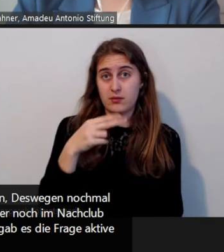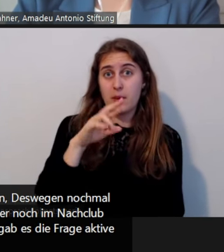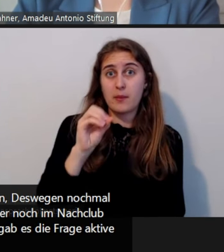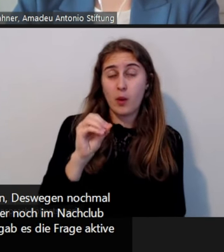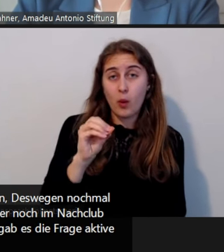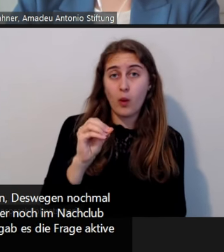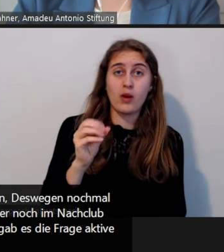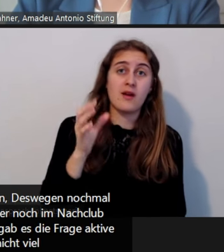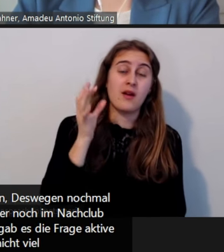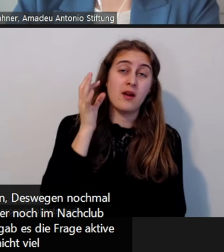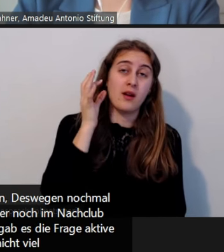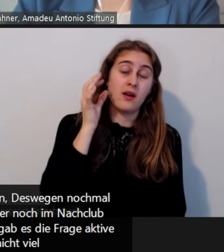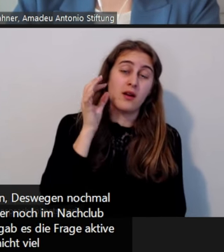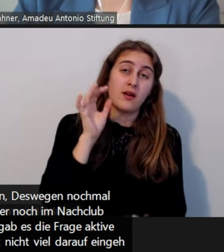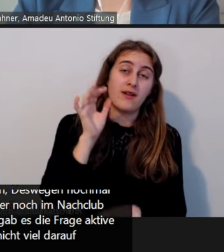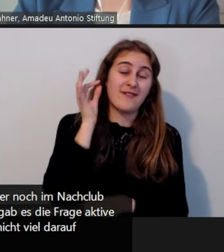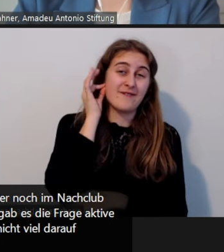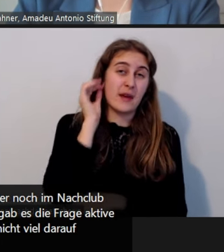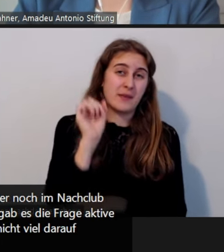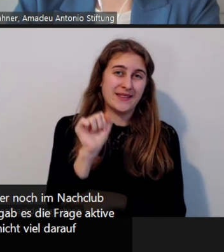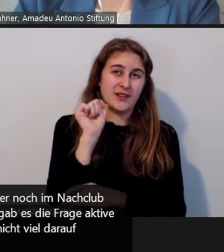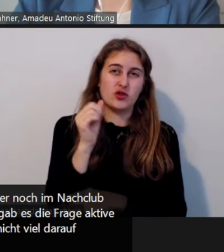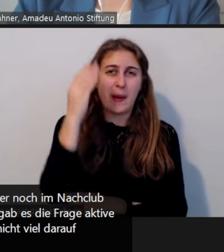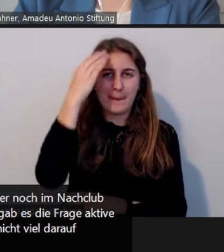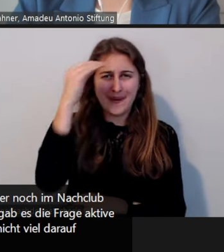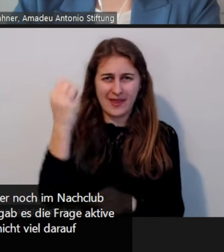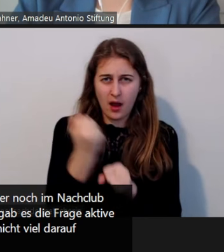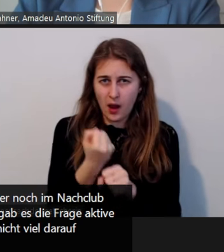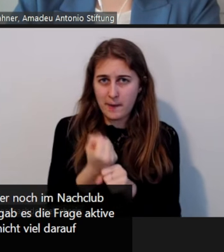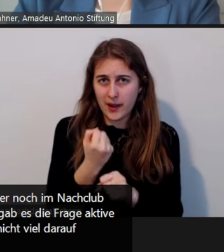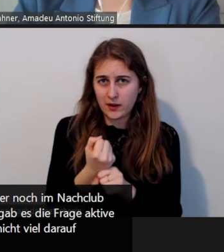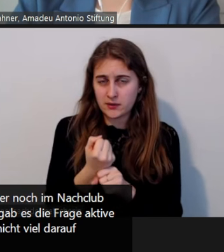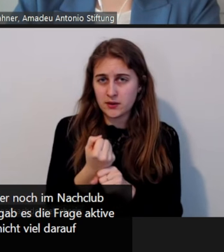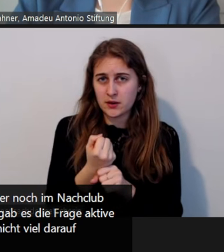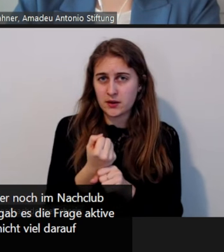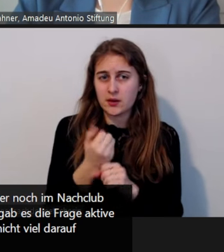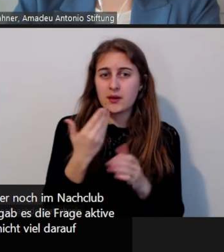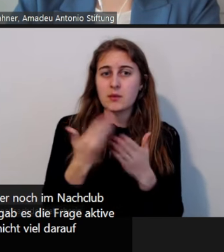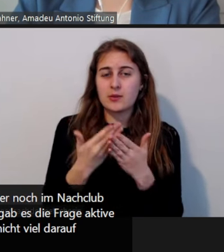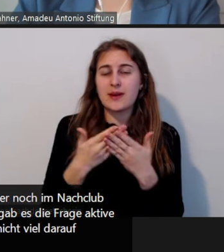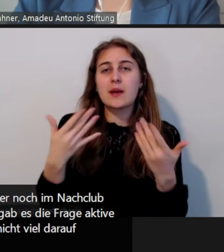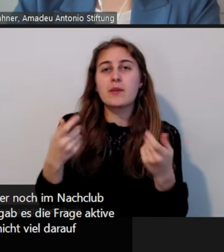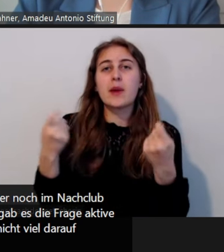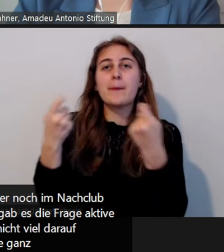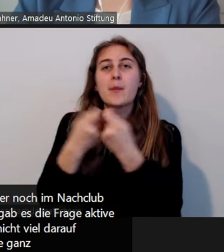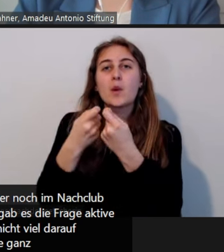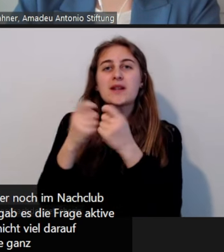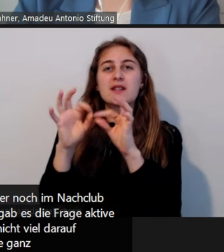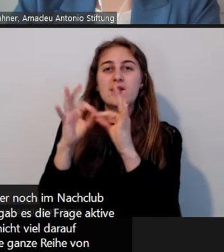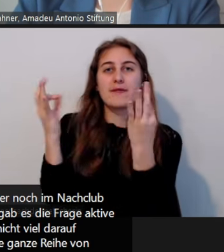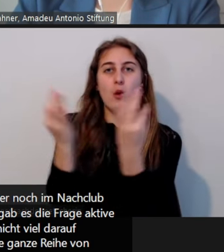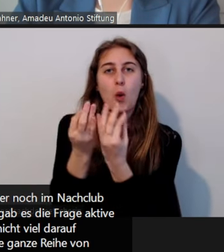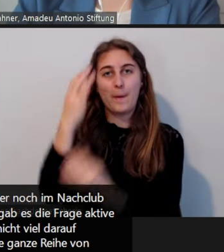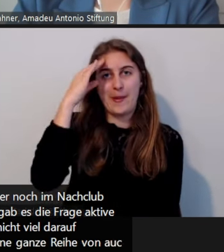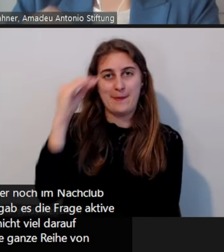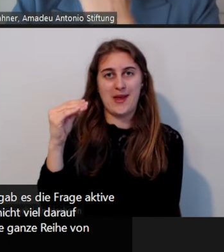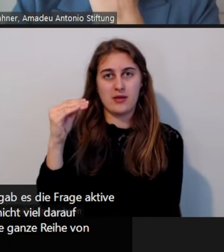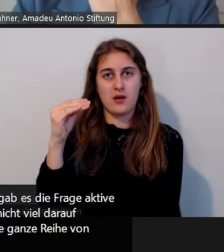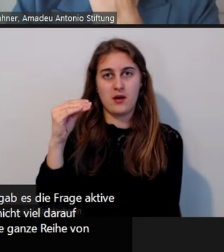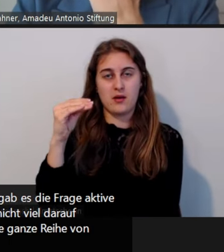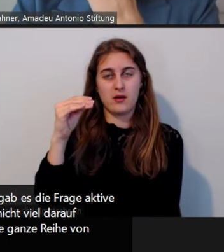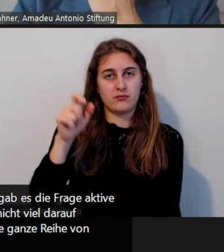will ich jetzt nicht viel darauf eingehen, aber zum Beispiel hinweisen auf das Bundesforum Männer, wo eine ganze Reihe von auch